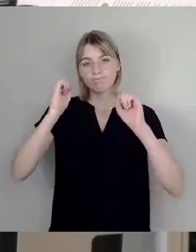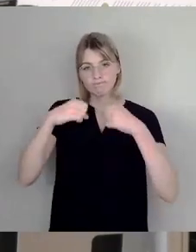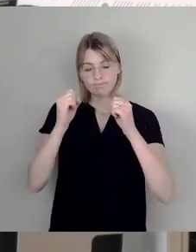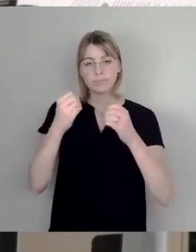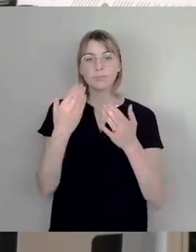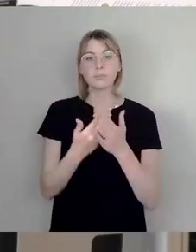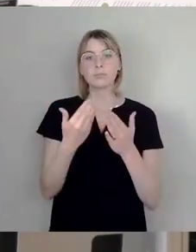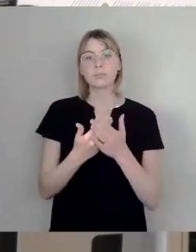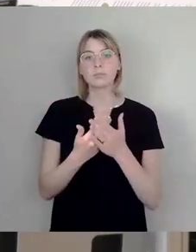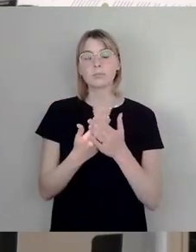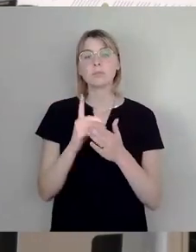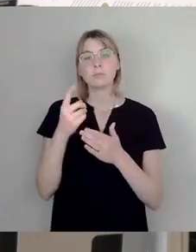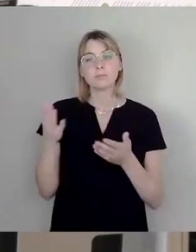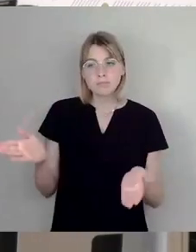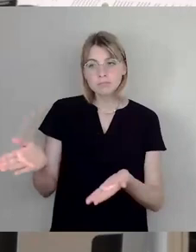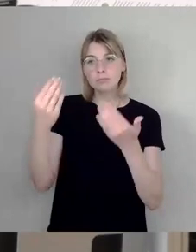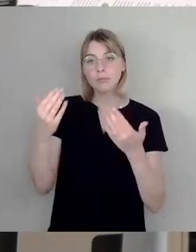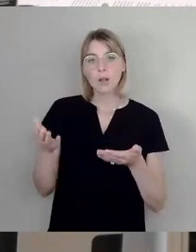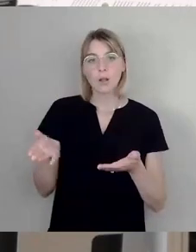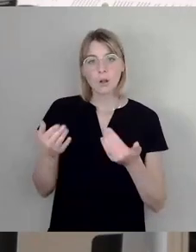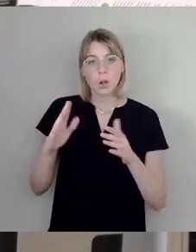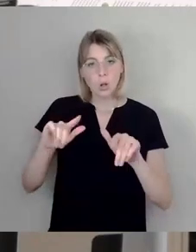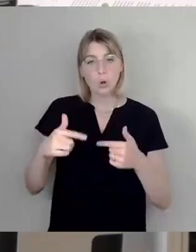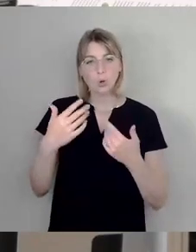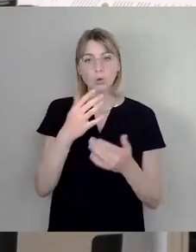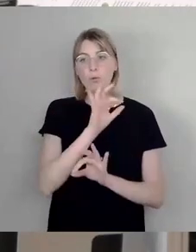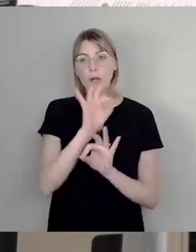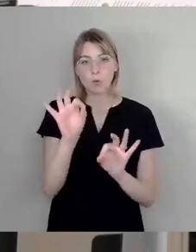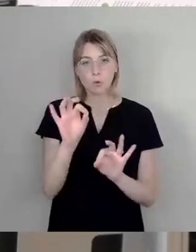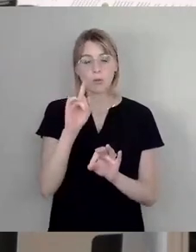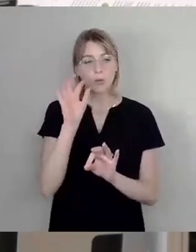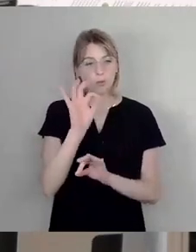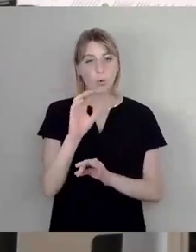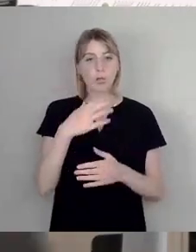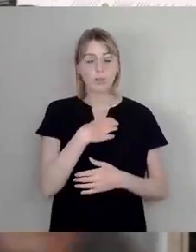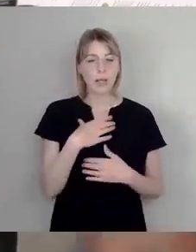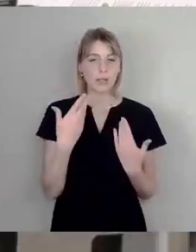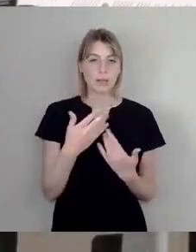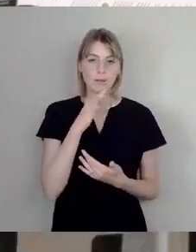Sie sich einen Ruck dann. Es wäre gut dann, wenn wir das auch wirklich, wie gesagt, für Dresden bekommen. Vielen Dank.